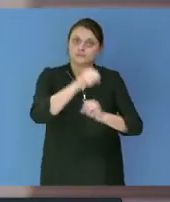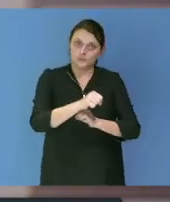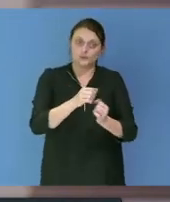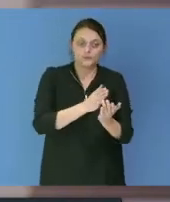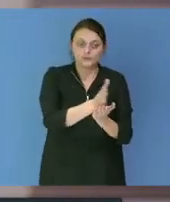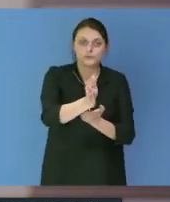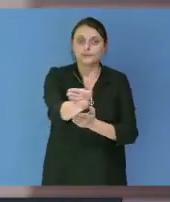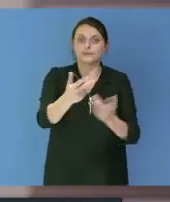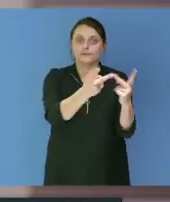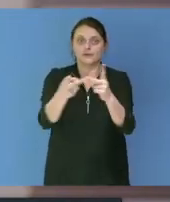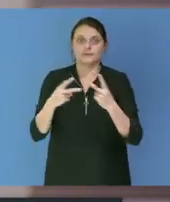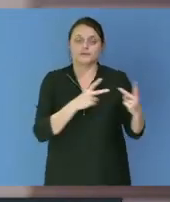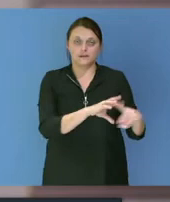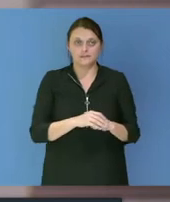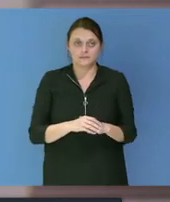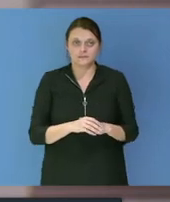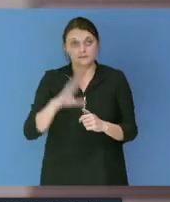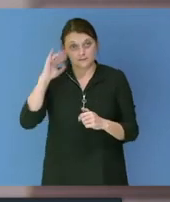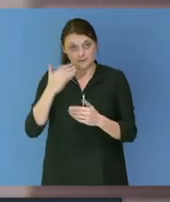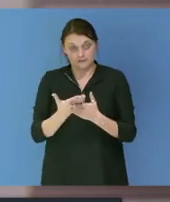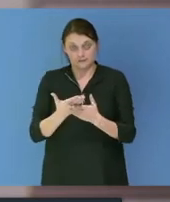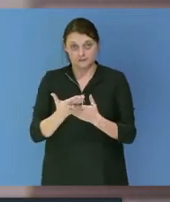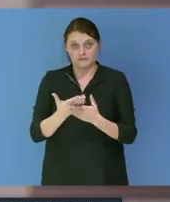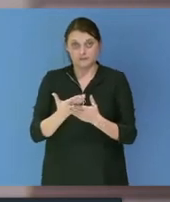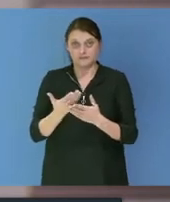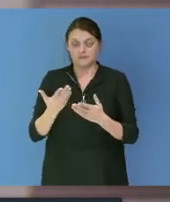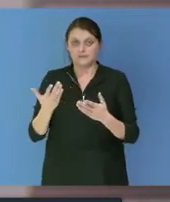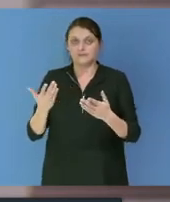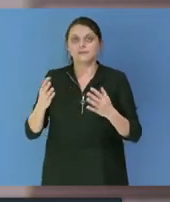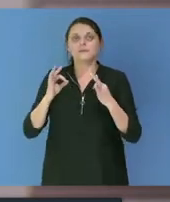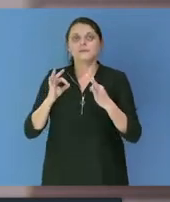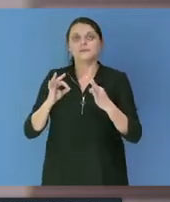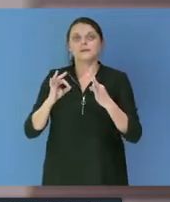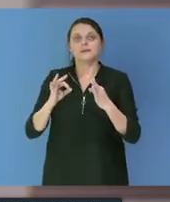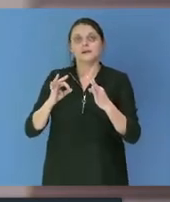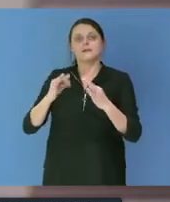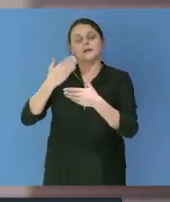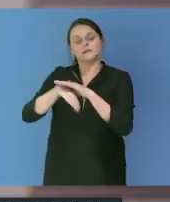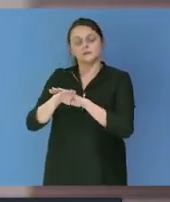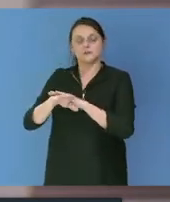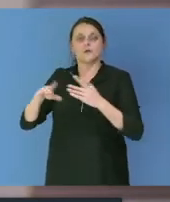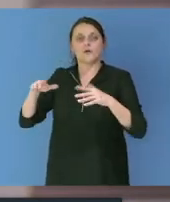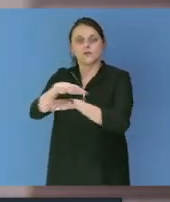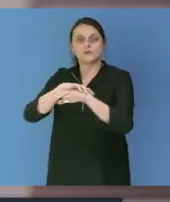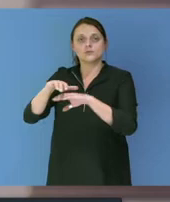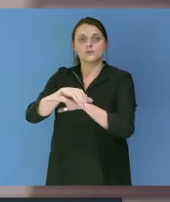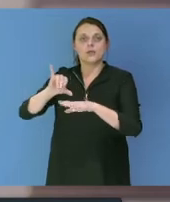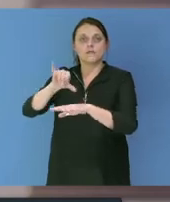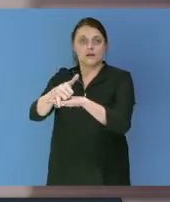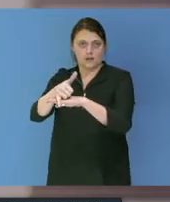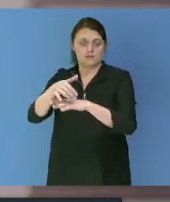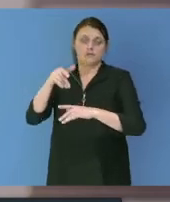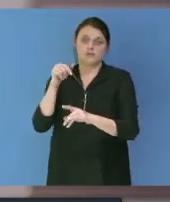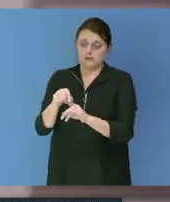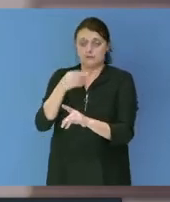en l'état embryonnaire de halte de Benferman est une bonne chose. Certes, comme a répondu M. le maire de Reims au dernier